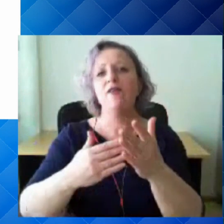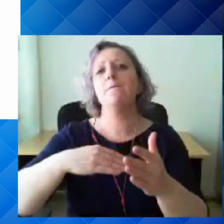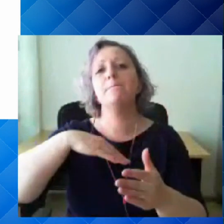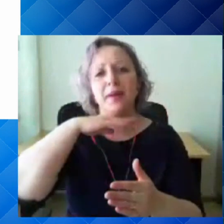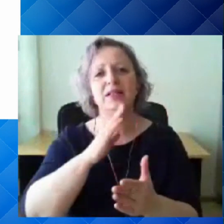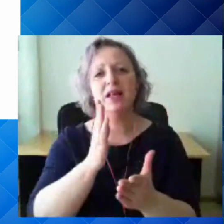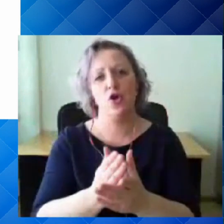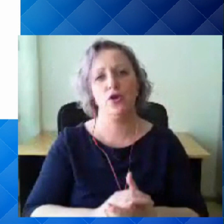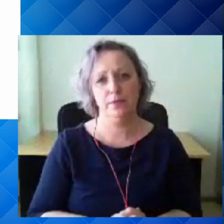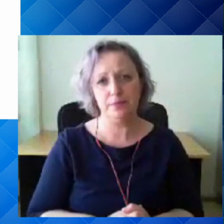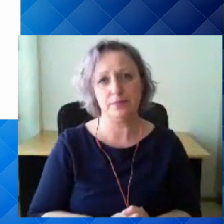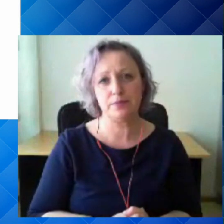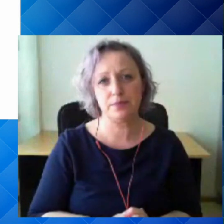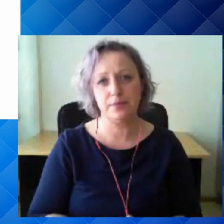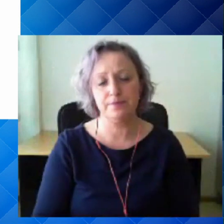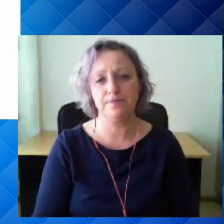viisavalt asemel.